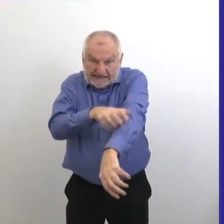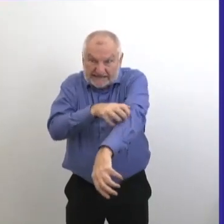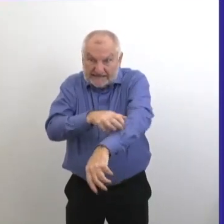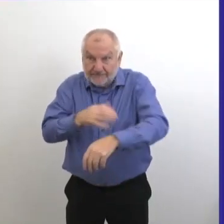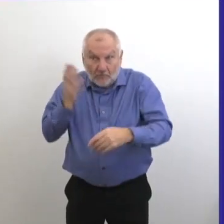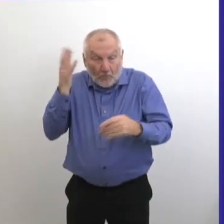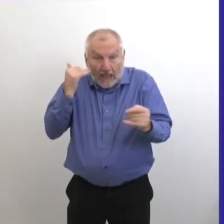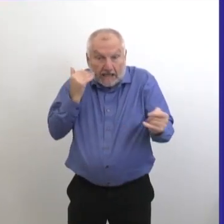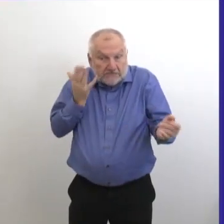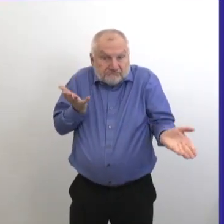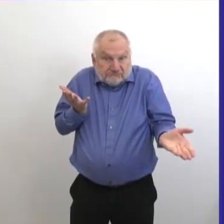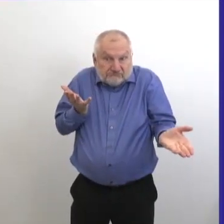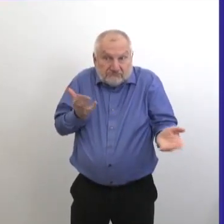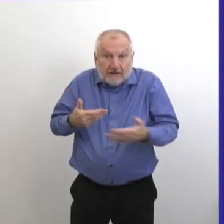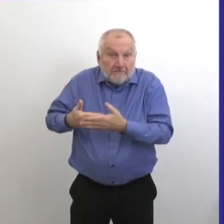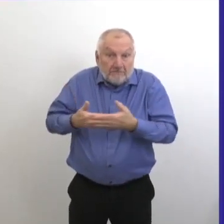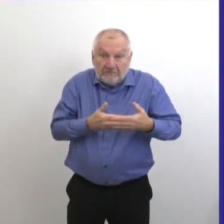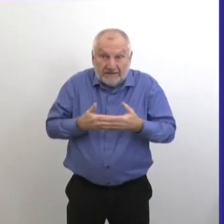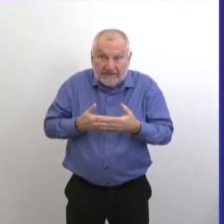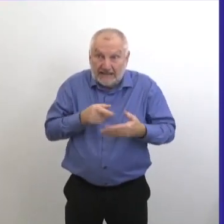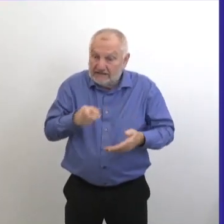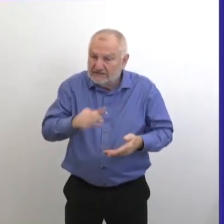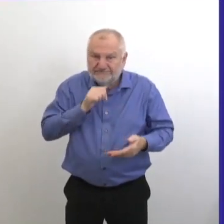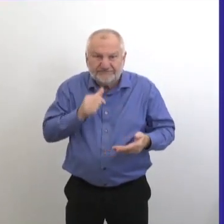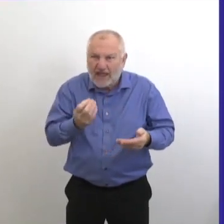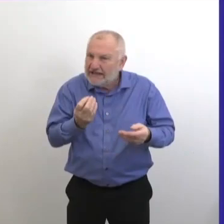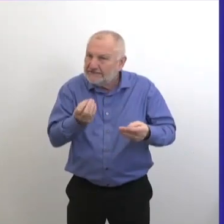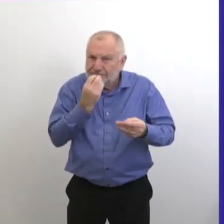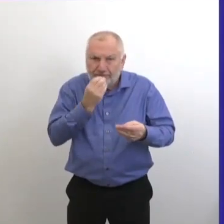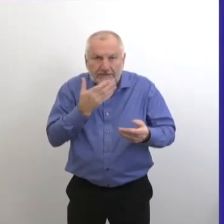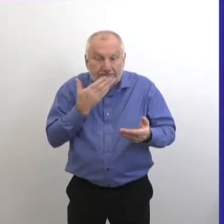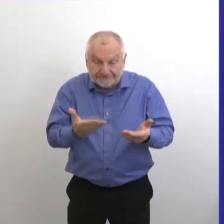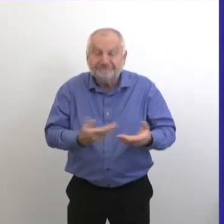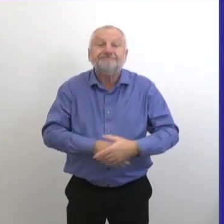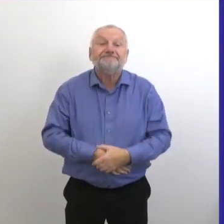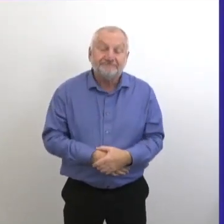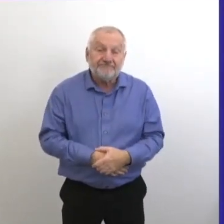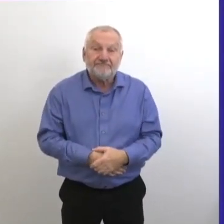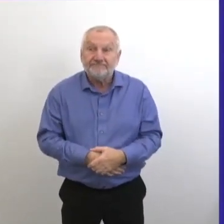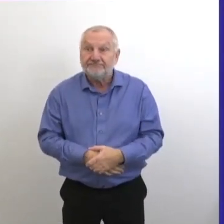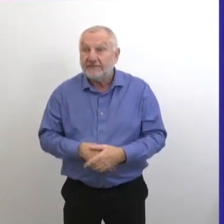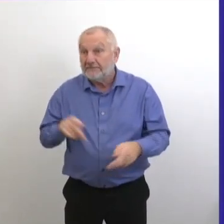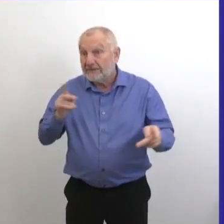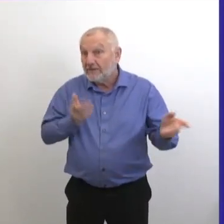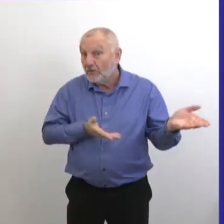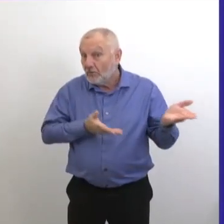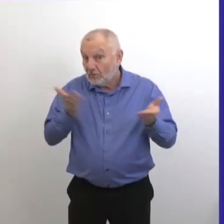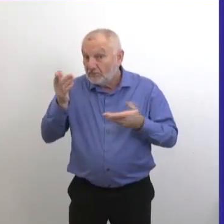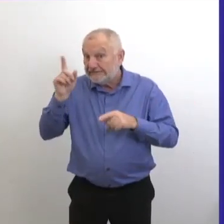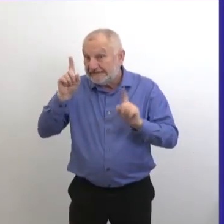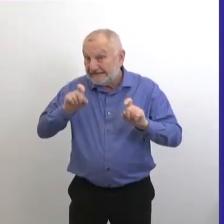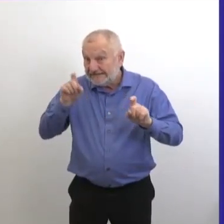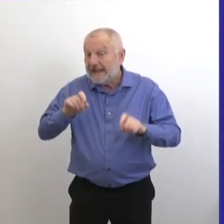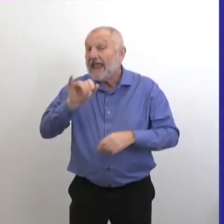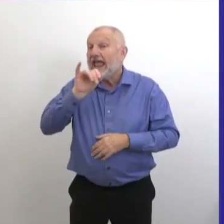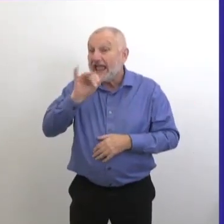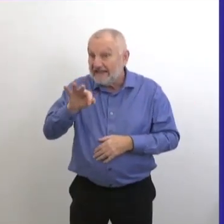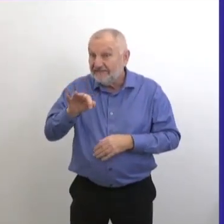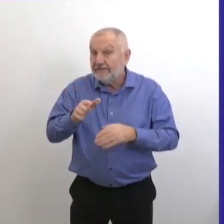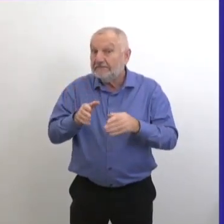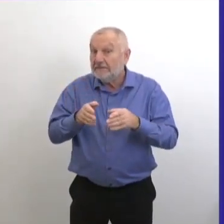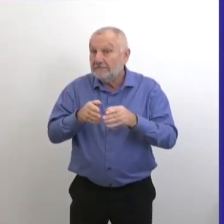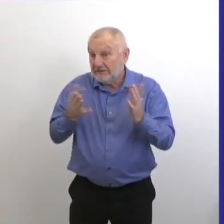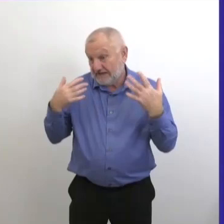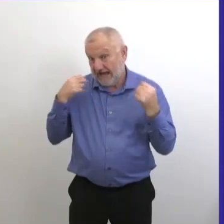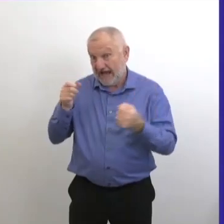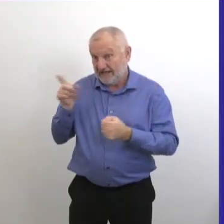Ça peut aussi inclure une alimentation difficile chez un enfant. Donc, on vous demande d'aller au site de dépistage seulement si